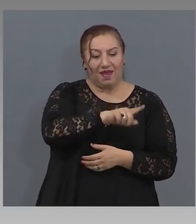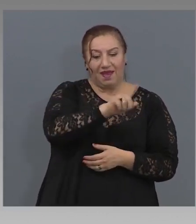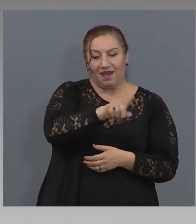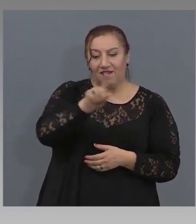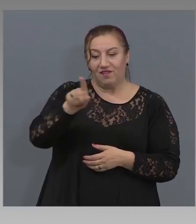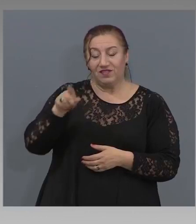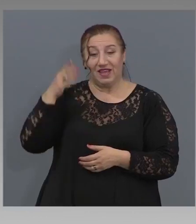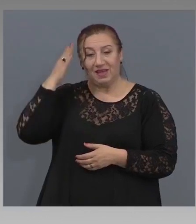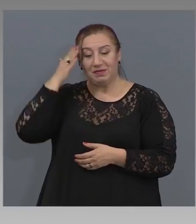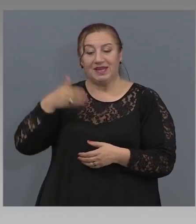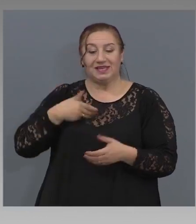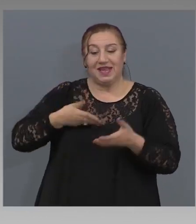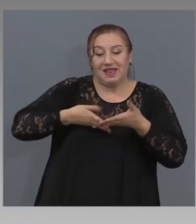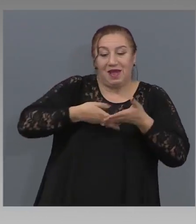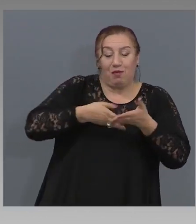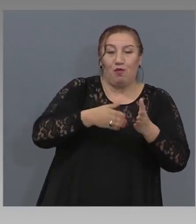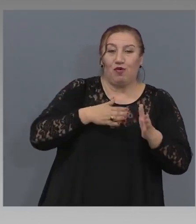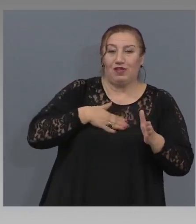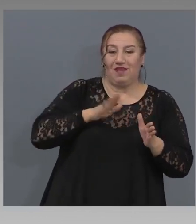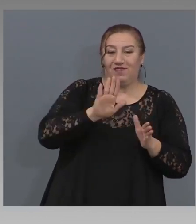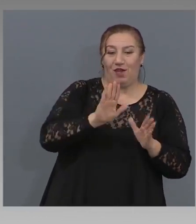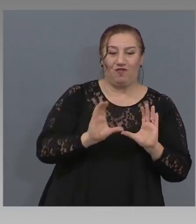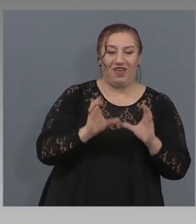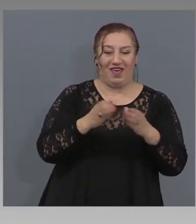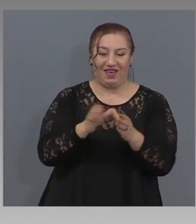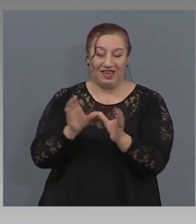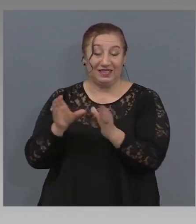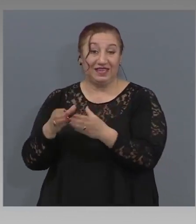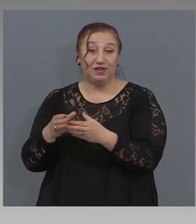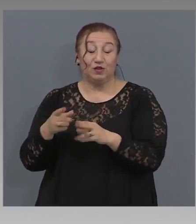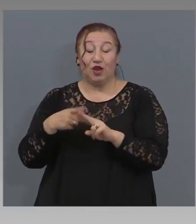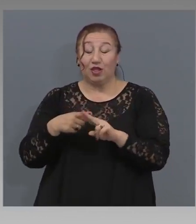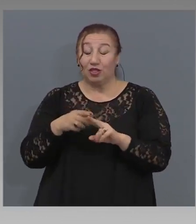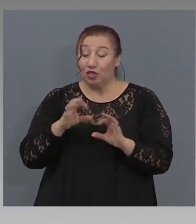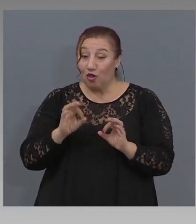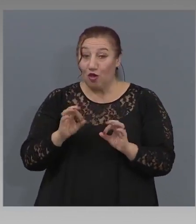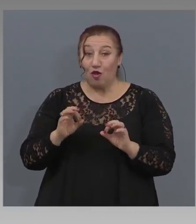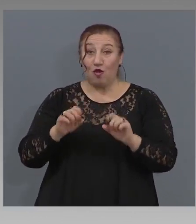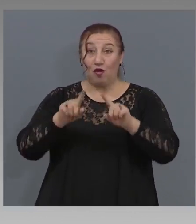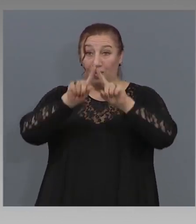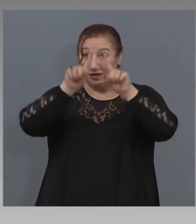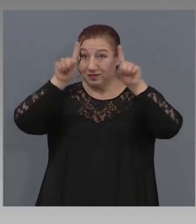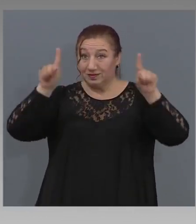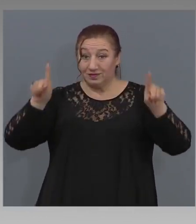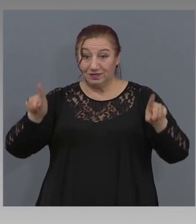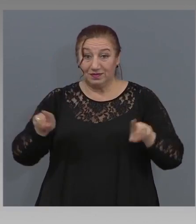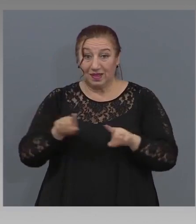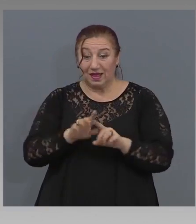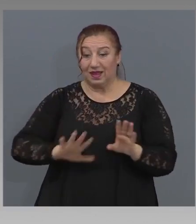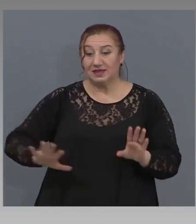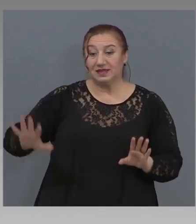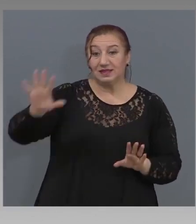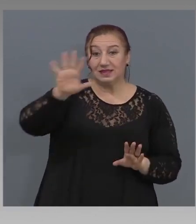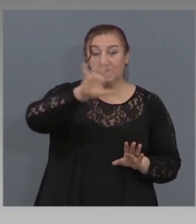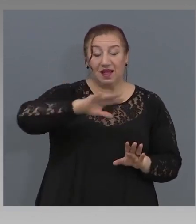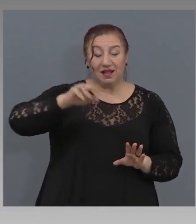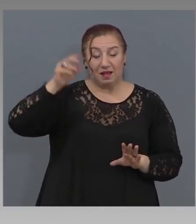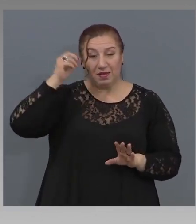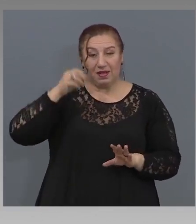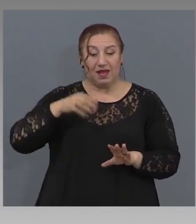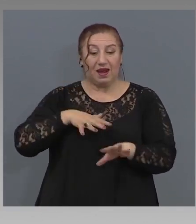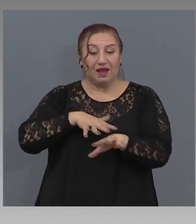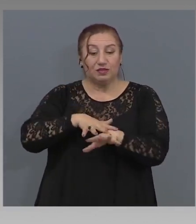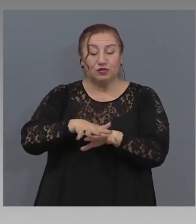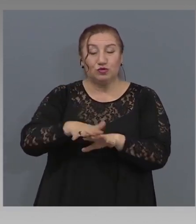помогне на всички, които са в сектора му. Но картината, общата картина е в структурата Министерство на